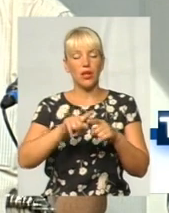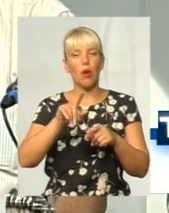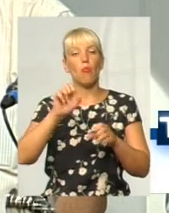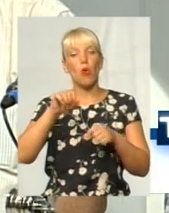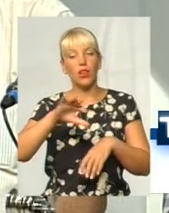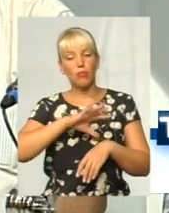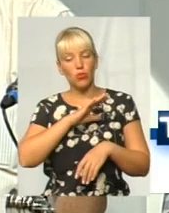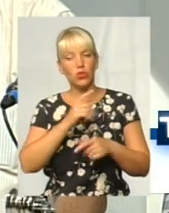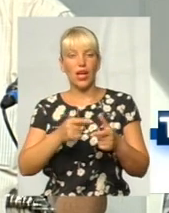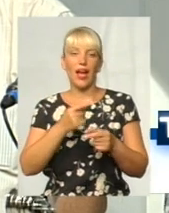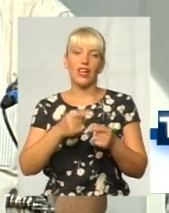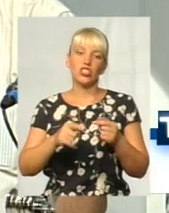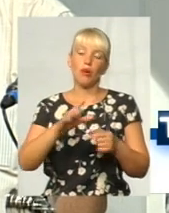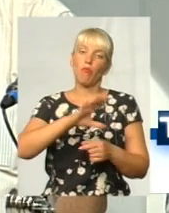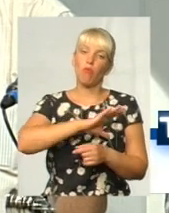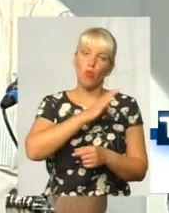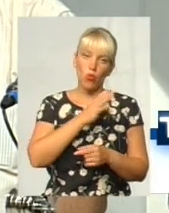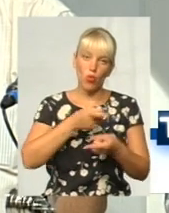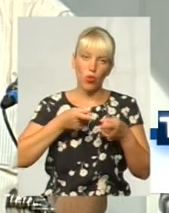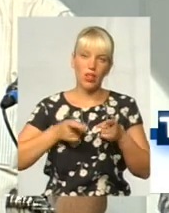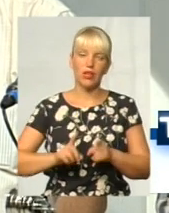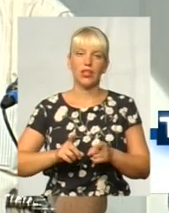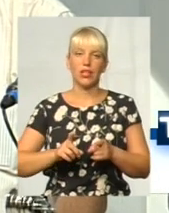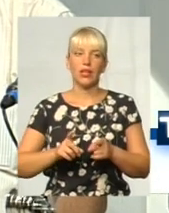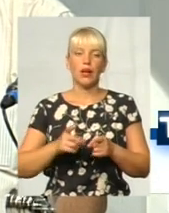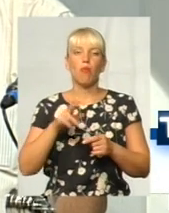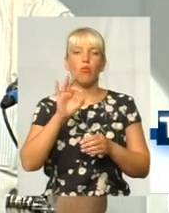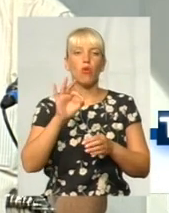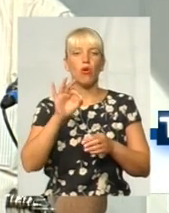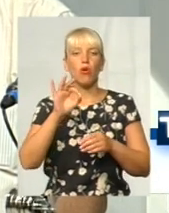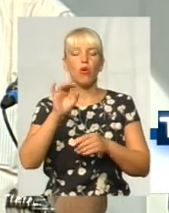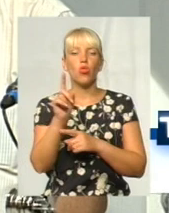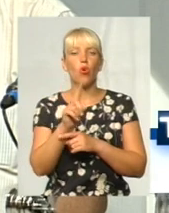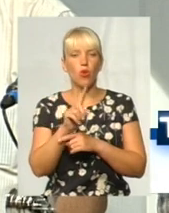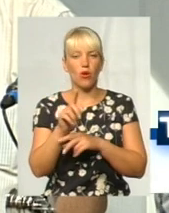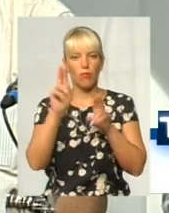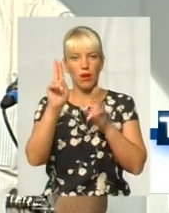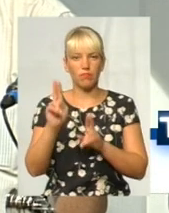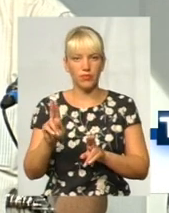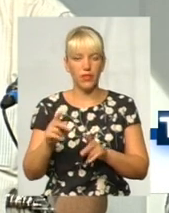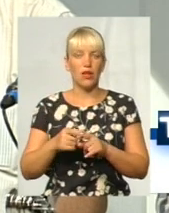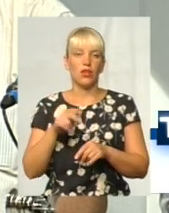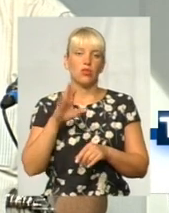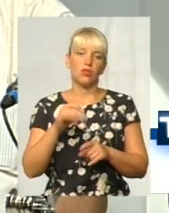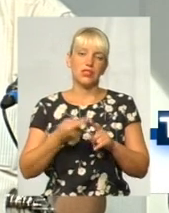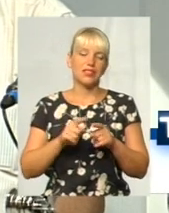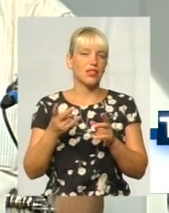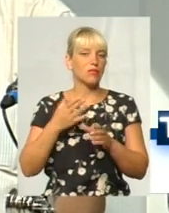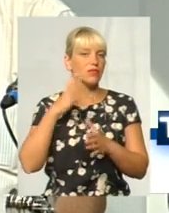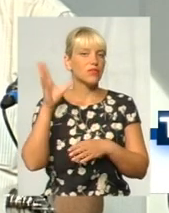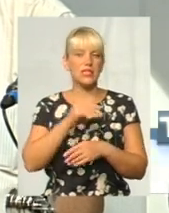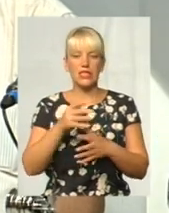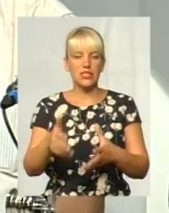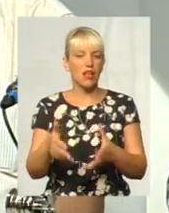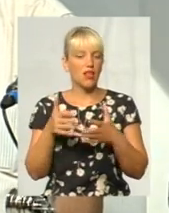але чи вони були тої відповідності, які повинні бути, мається по нормам, чи вони повністю перекривали разом з перекриттям, це вже потрібно з'ясовувати